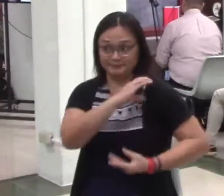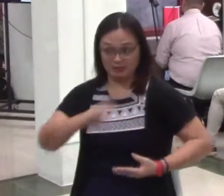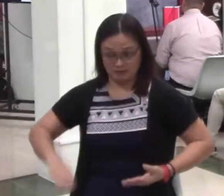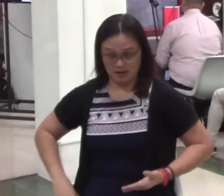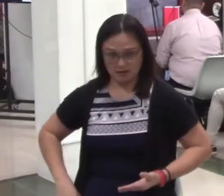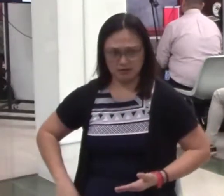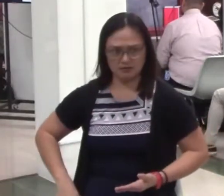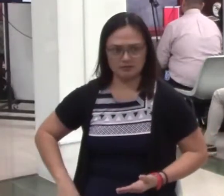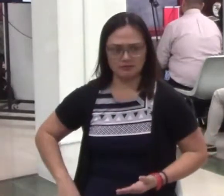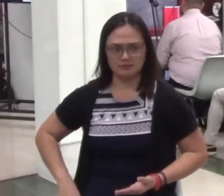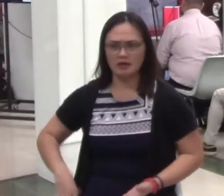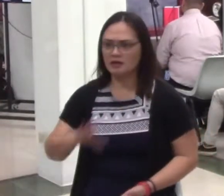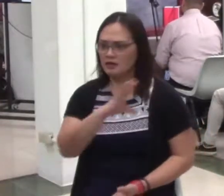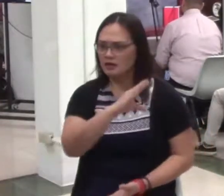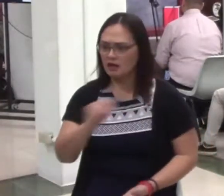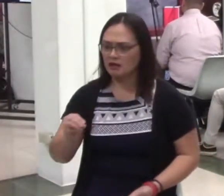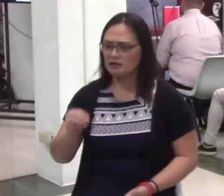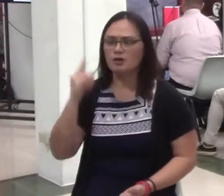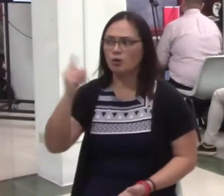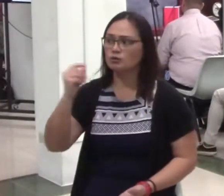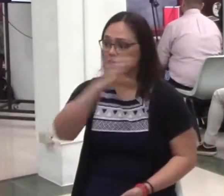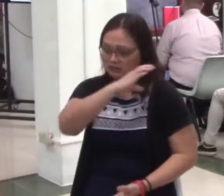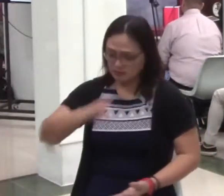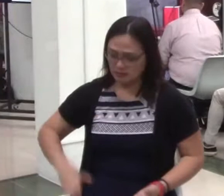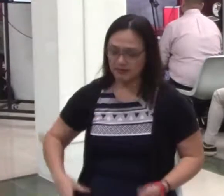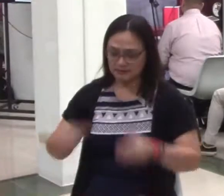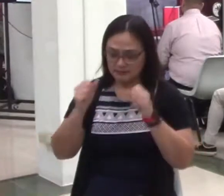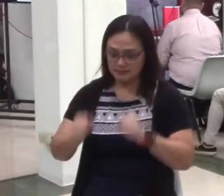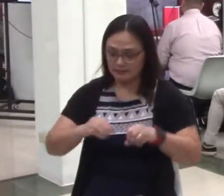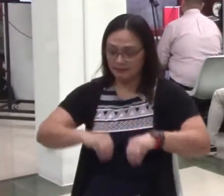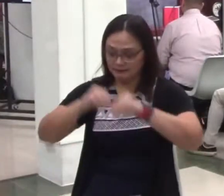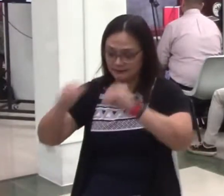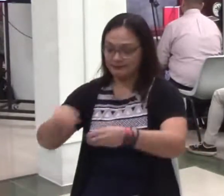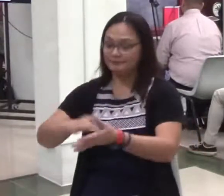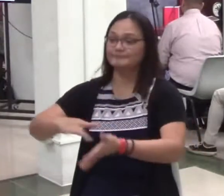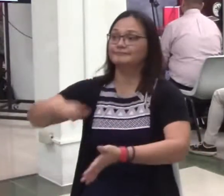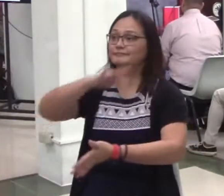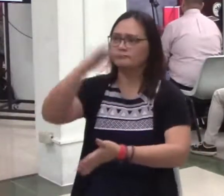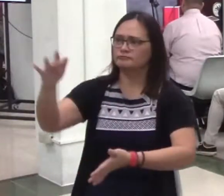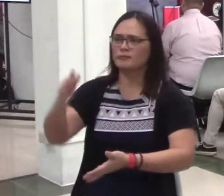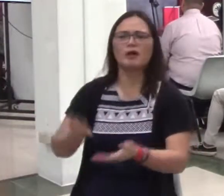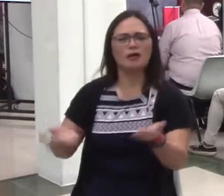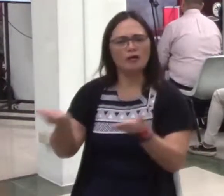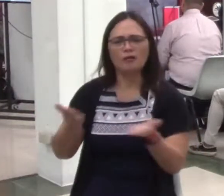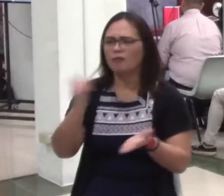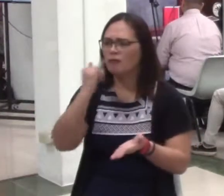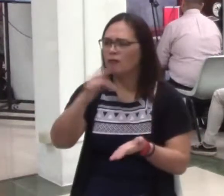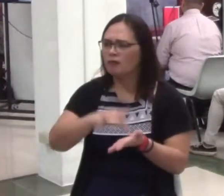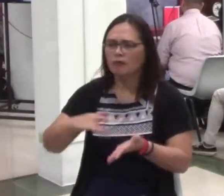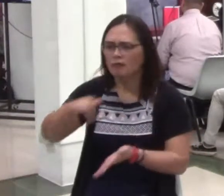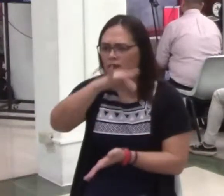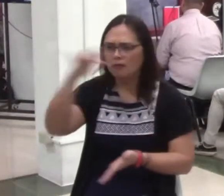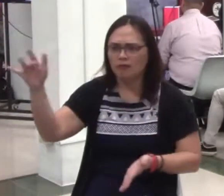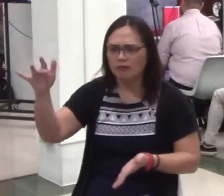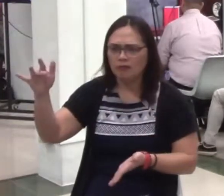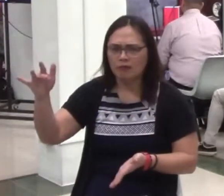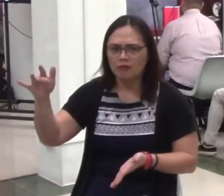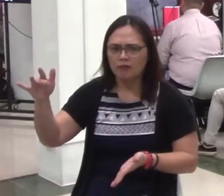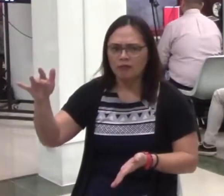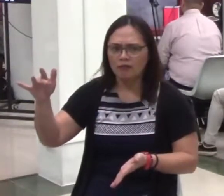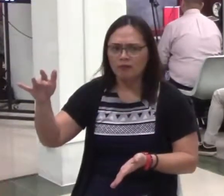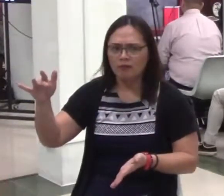nasaan ang luwalhati niya? At ang luwalhating ito ay wala na pong maaaring ebidensya